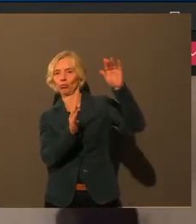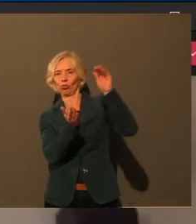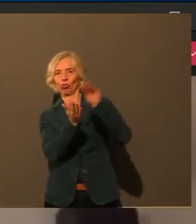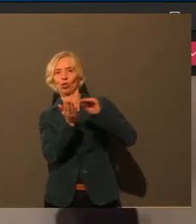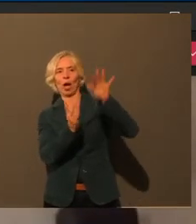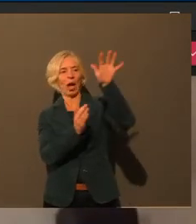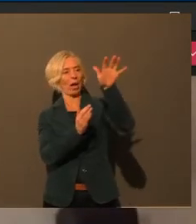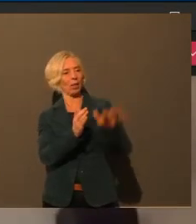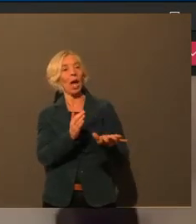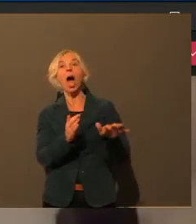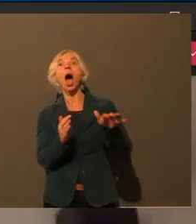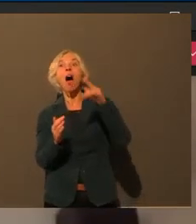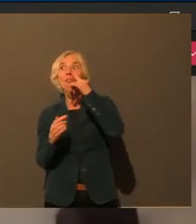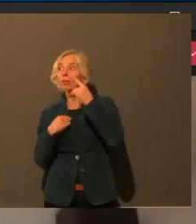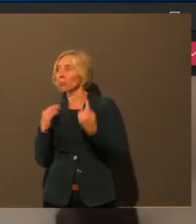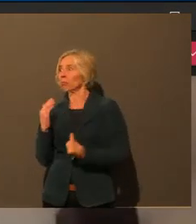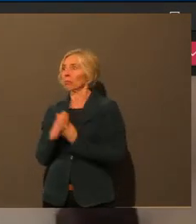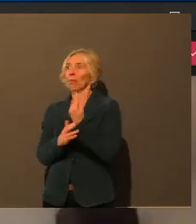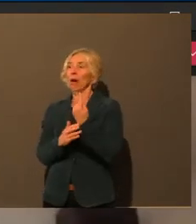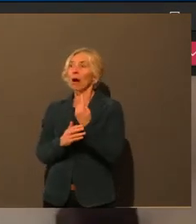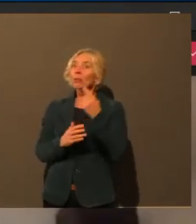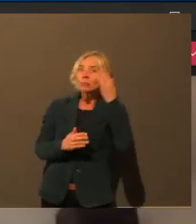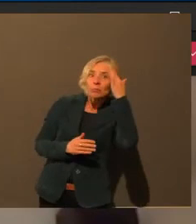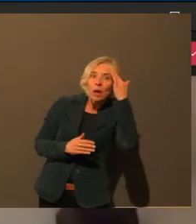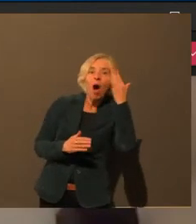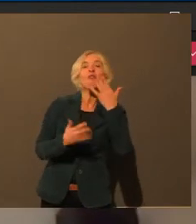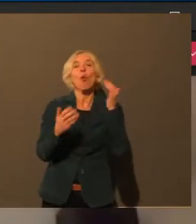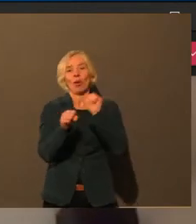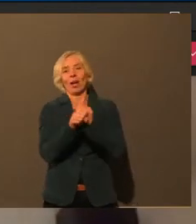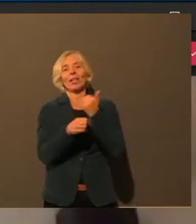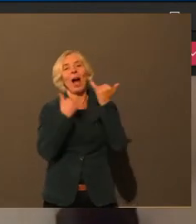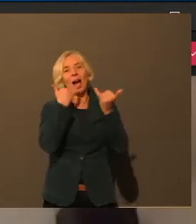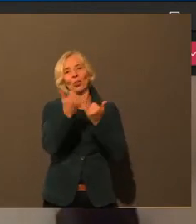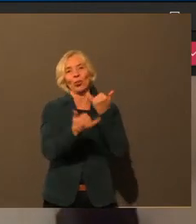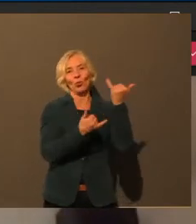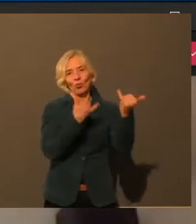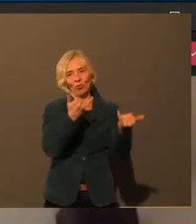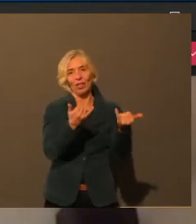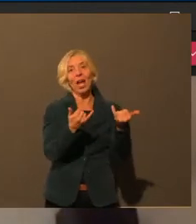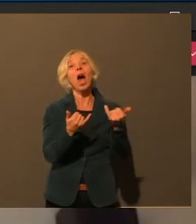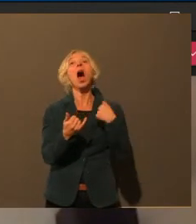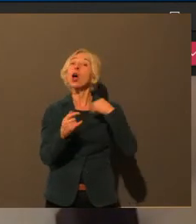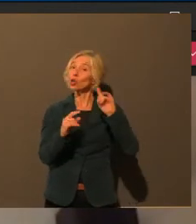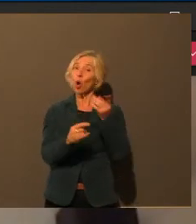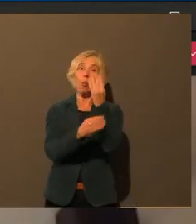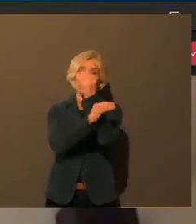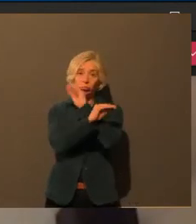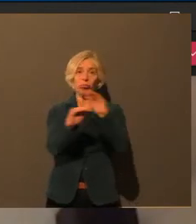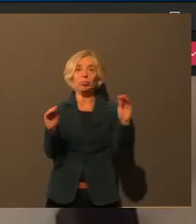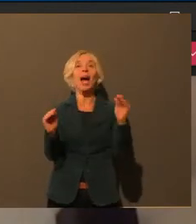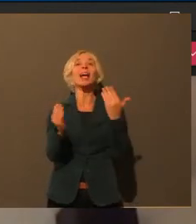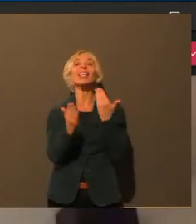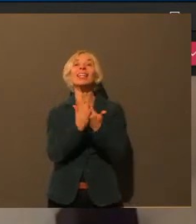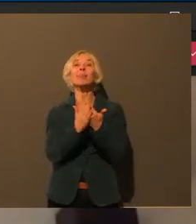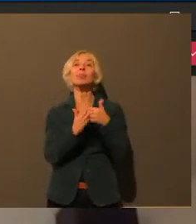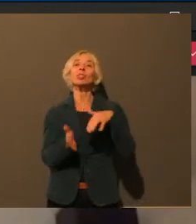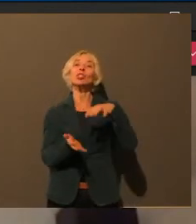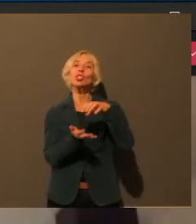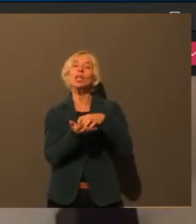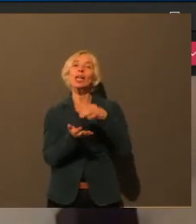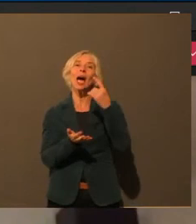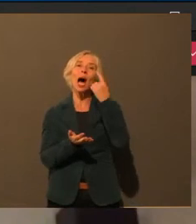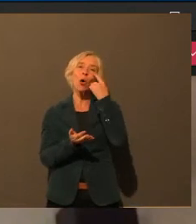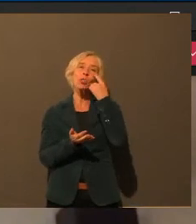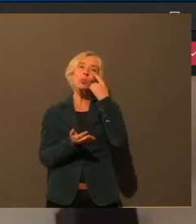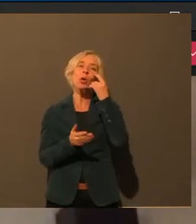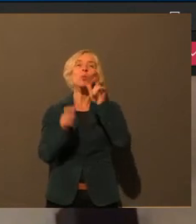Reden und so weiter braucht. An der Stelle vielleicht auch noch mal, auch die Bürgerhotline der Stadt Augsburg wird über die Feiertage weiter besetzt